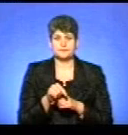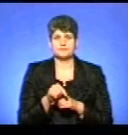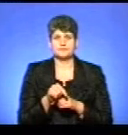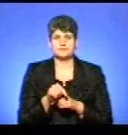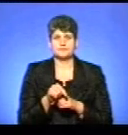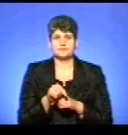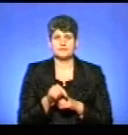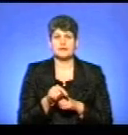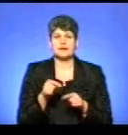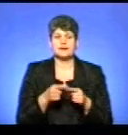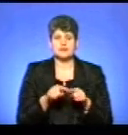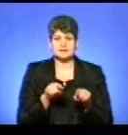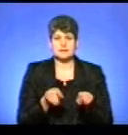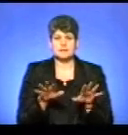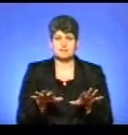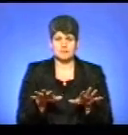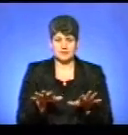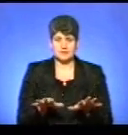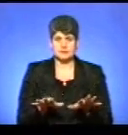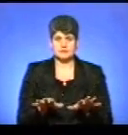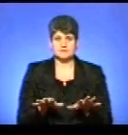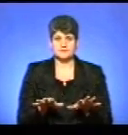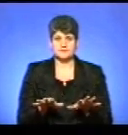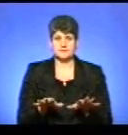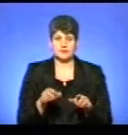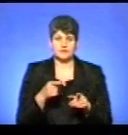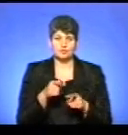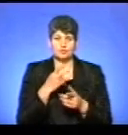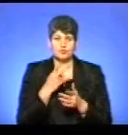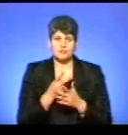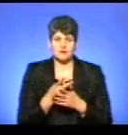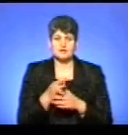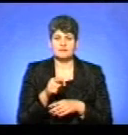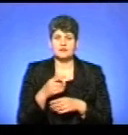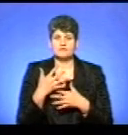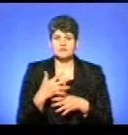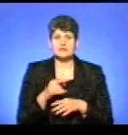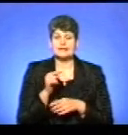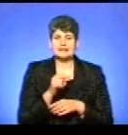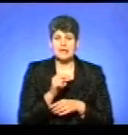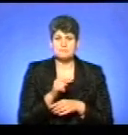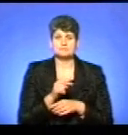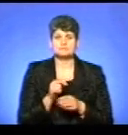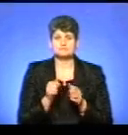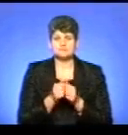до цього місця, ось таке я вже тут побачу. І він вже там біля